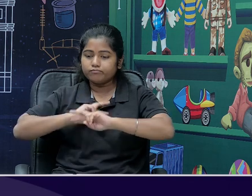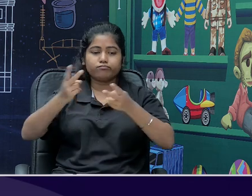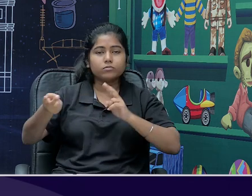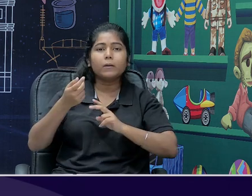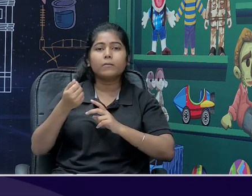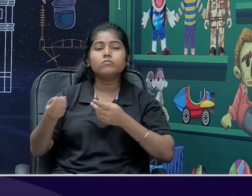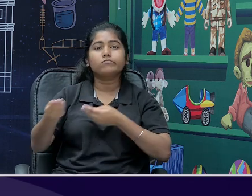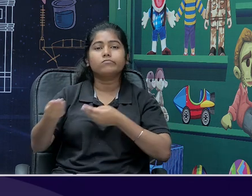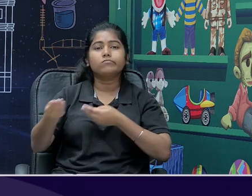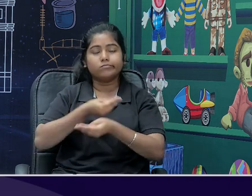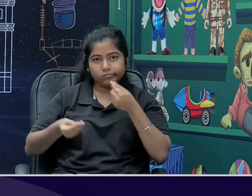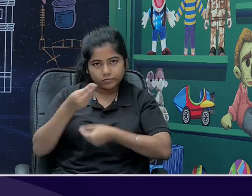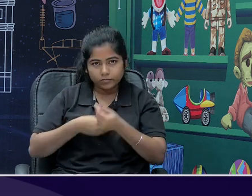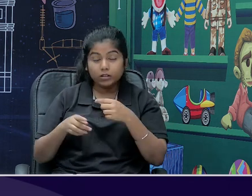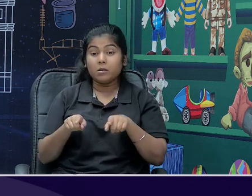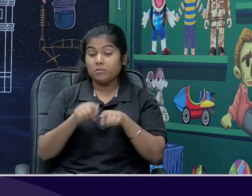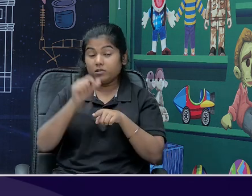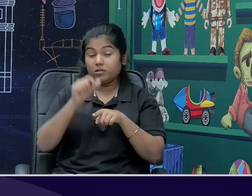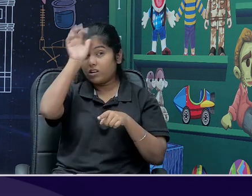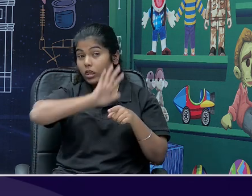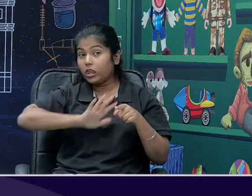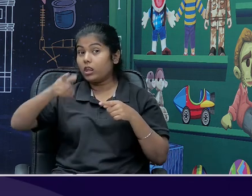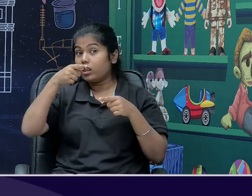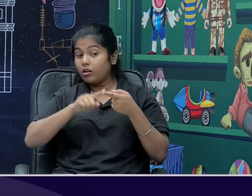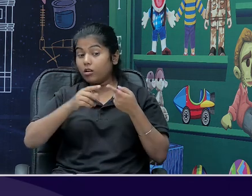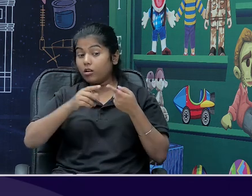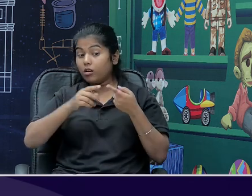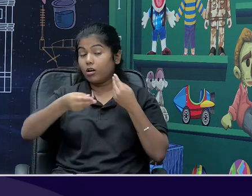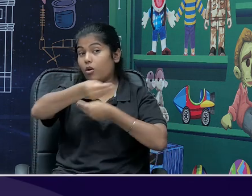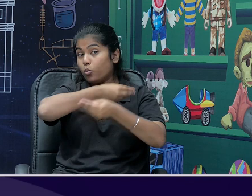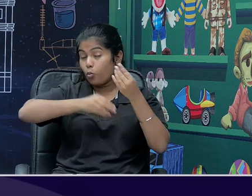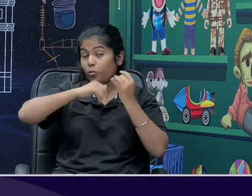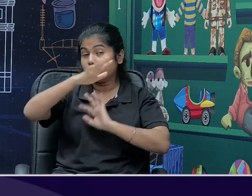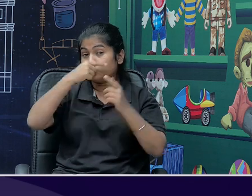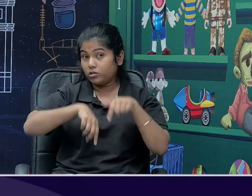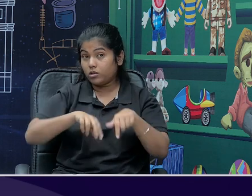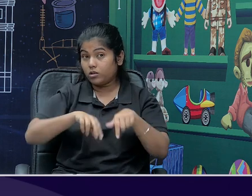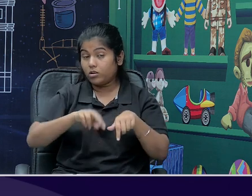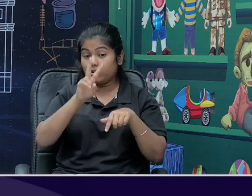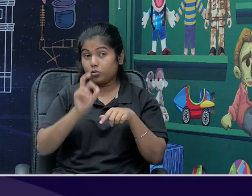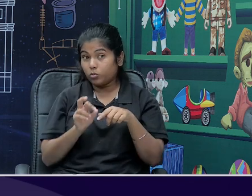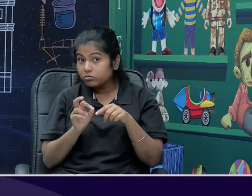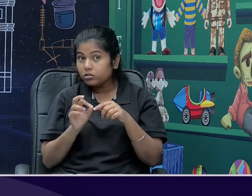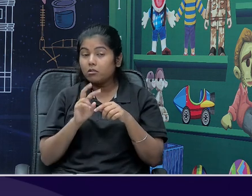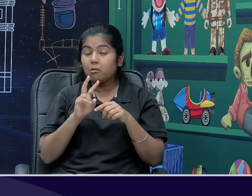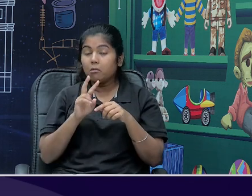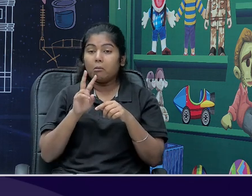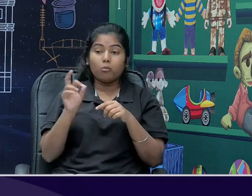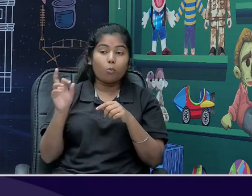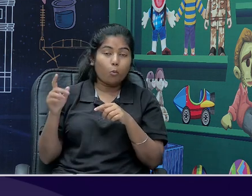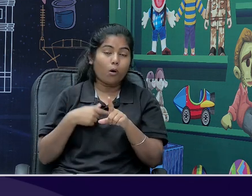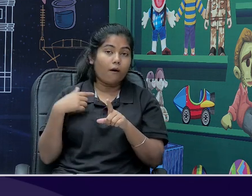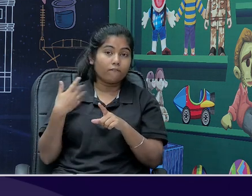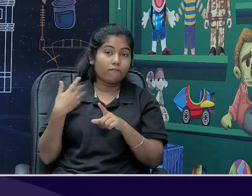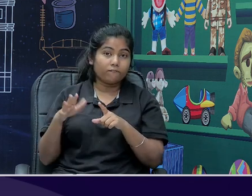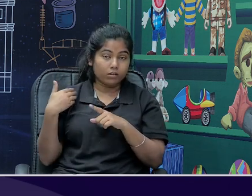ये जो economic situation of India है, या 20th century में जब हम आज दो दर्शक पूरे कर चुके हैं, तो ये